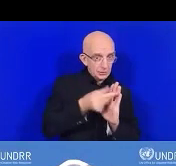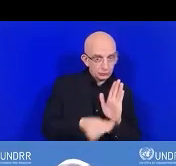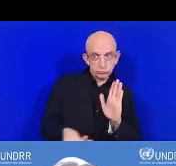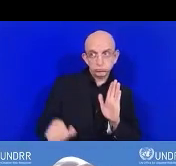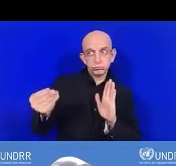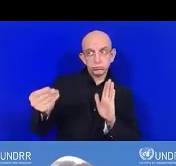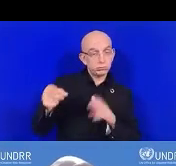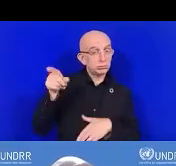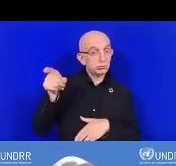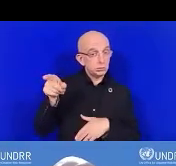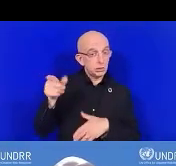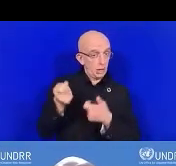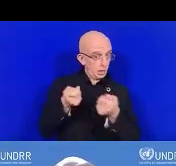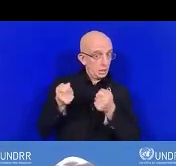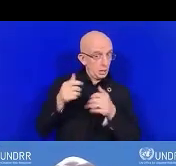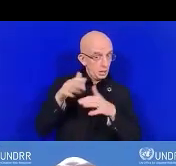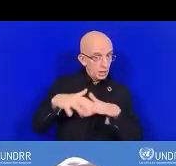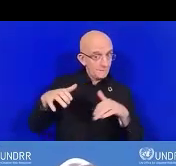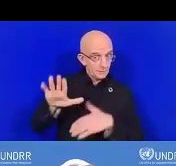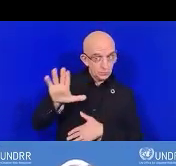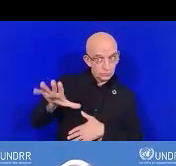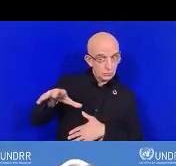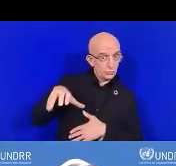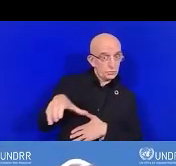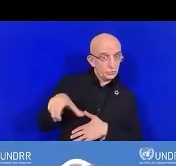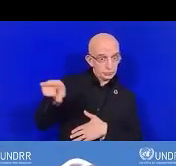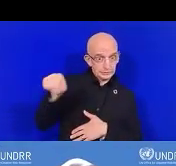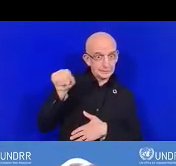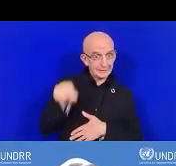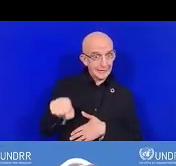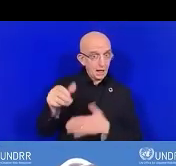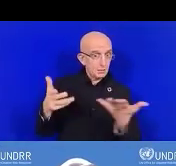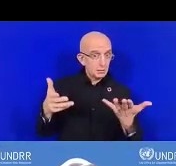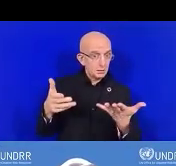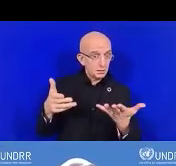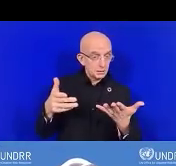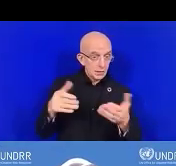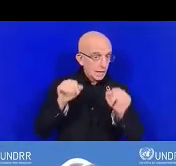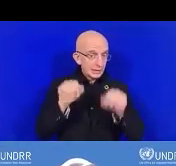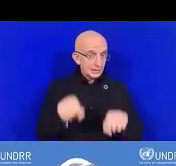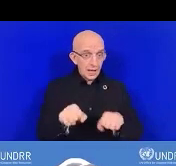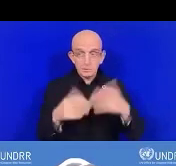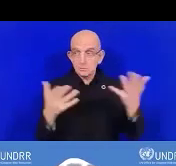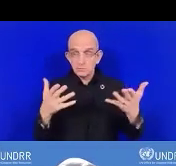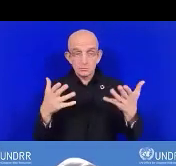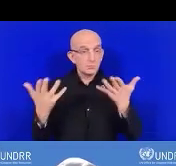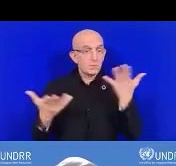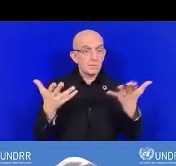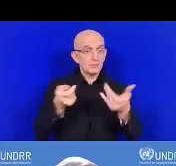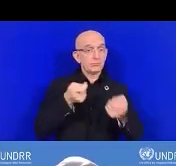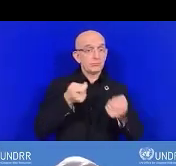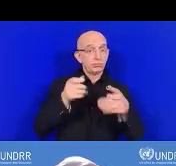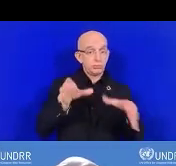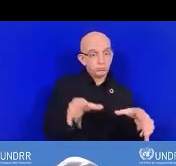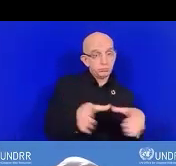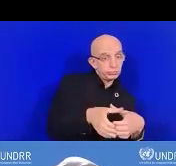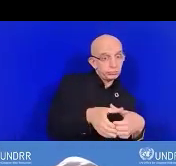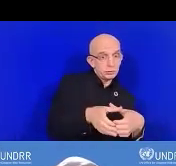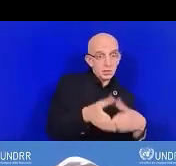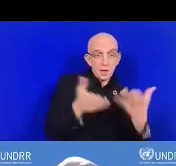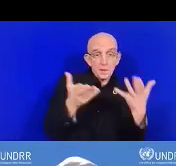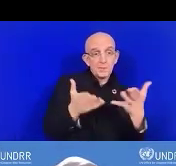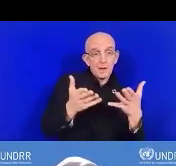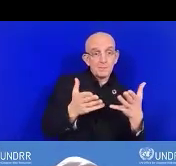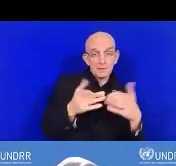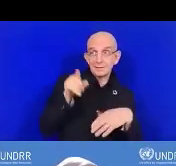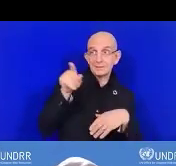gouvernement provincial ou étatique et ça pourrait être utilisé par une ville ou une municipalité. Alors, c'est un